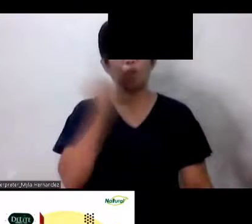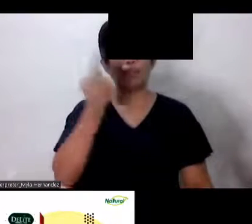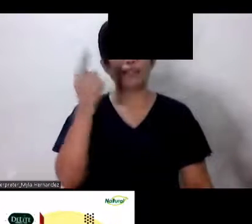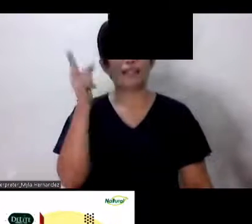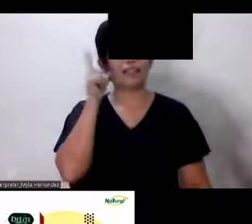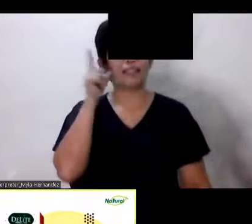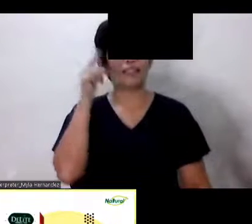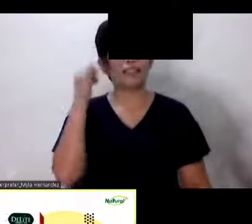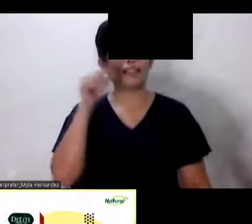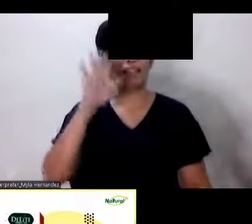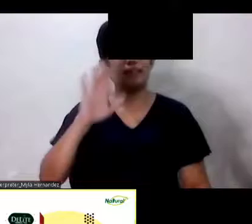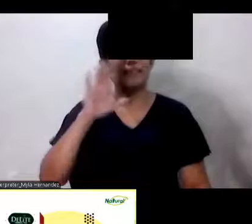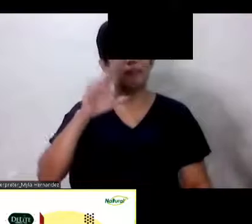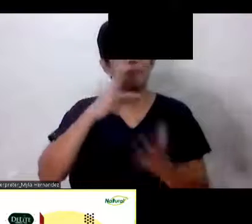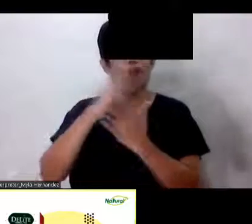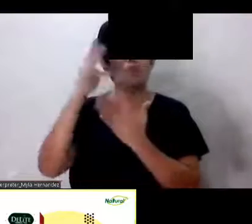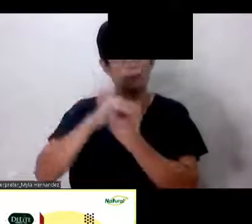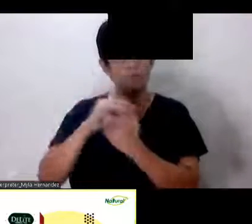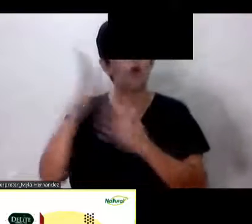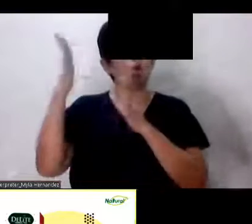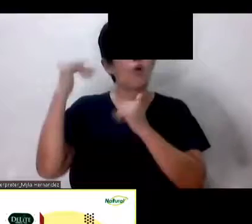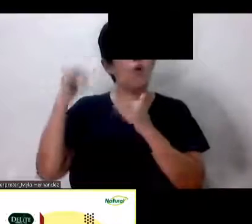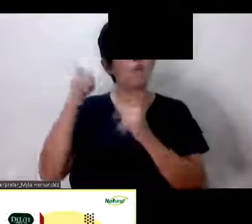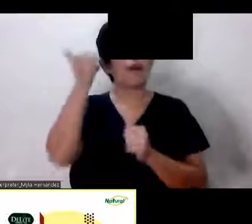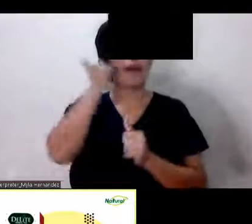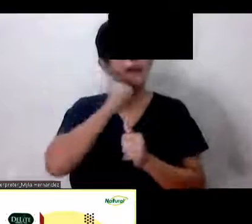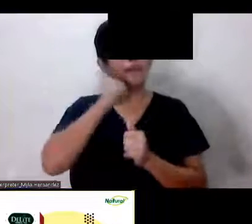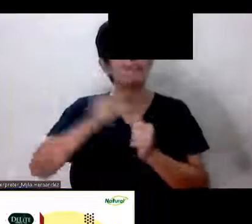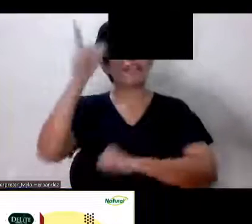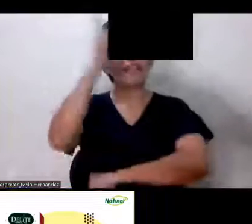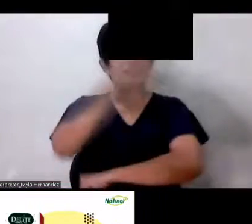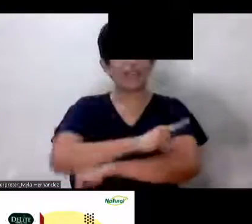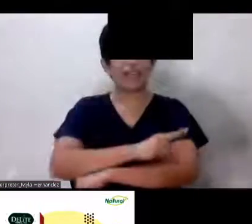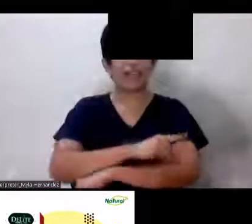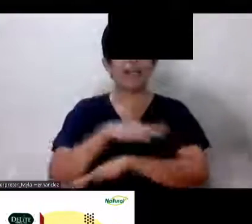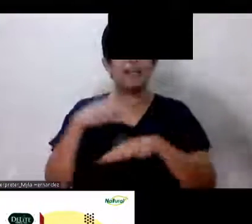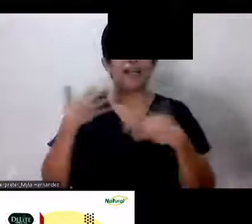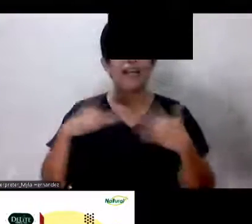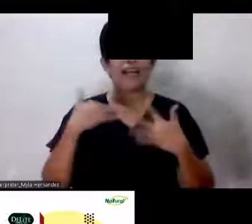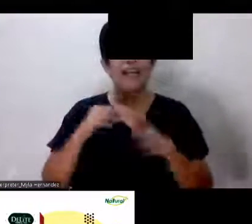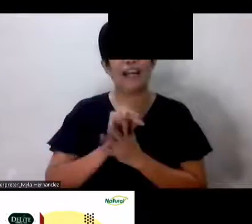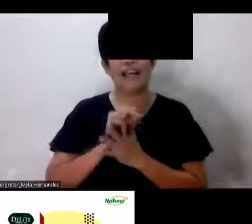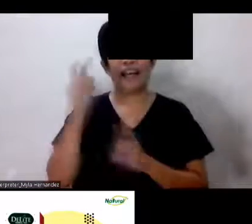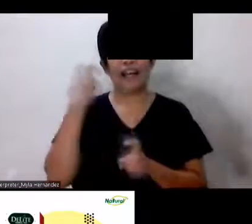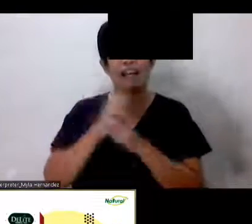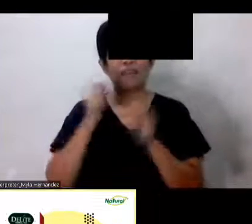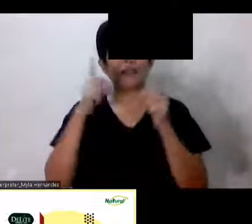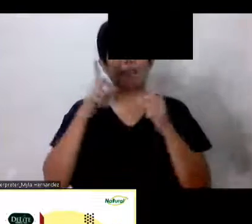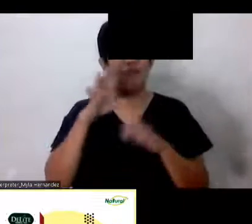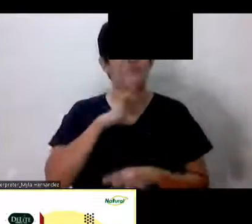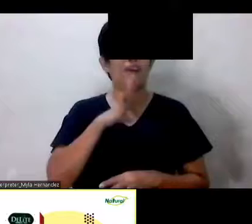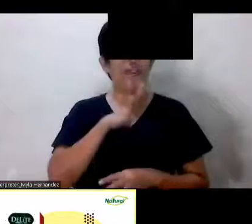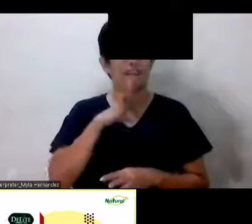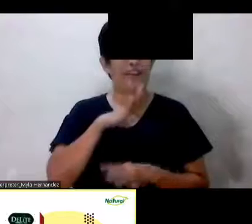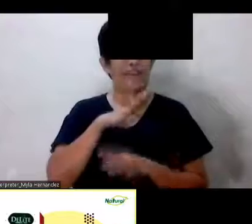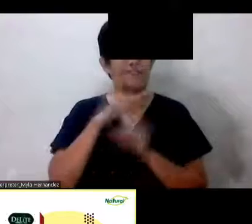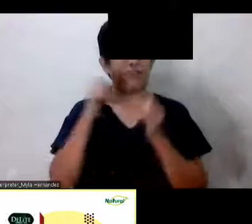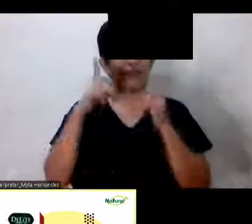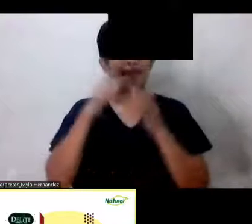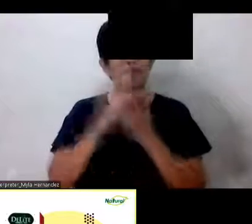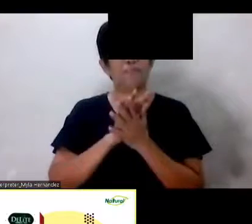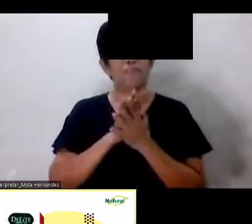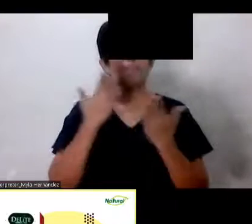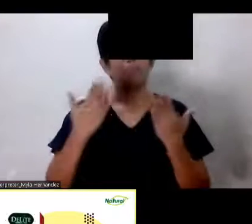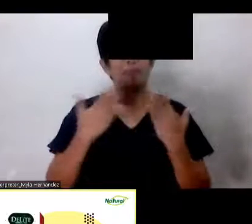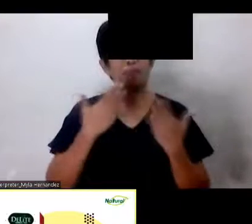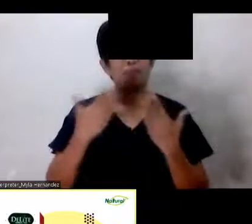Everyday ba? Ang hirap gumising Actually okay lang yung gumising Siguro